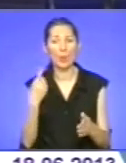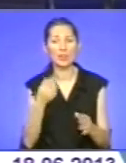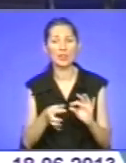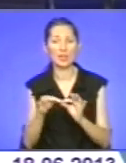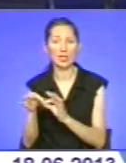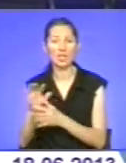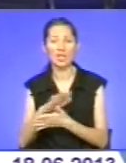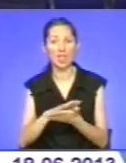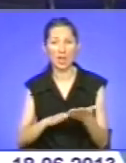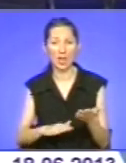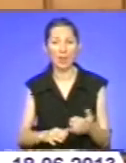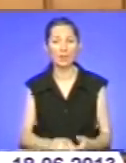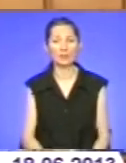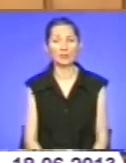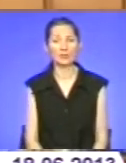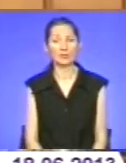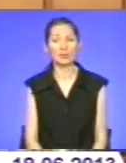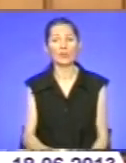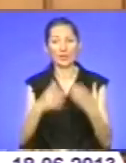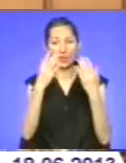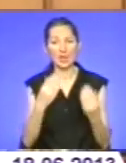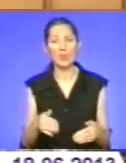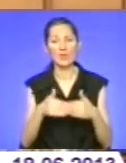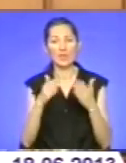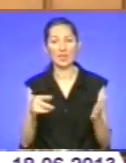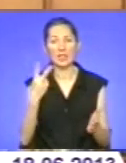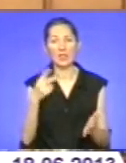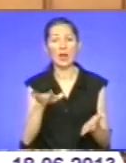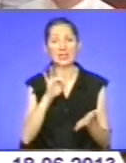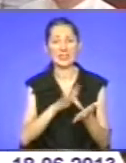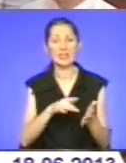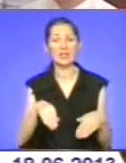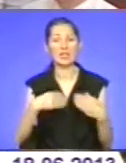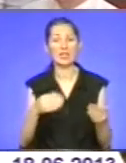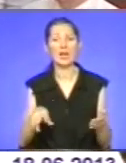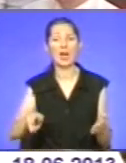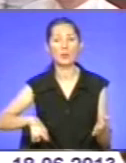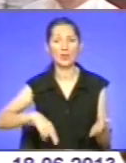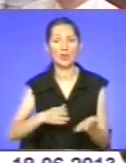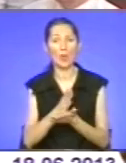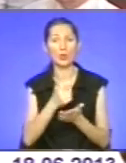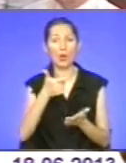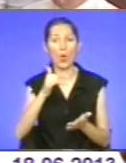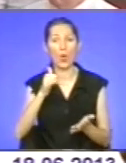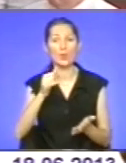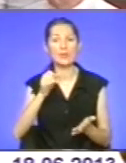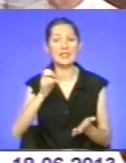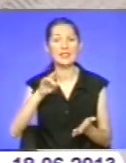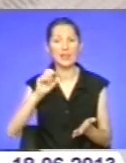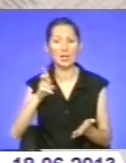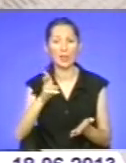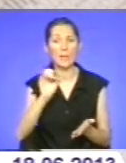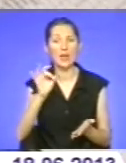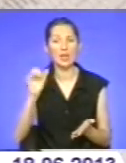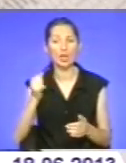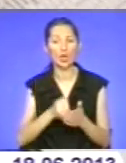далі. Днями відкрили два центри надання адміністративних послуг у Гусятині та Бережанах. До кінця червня